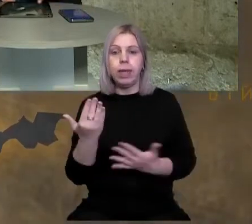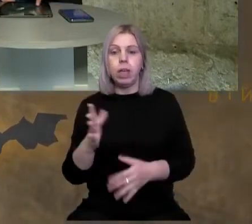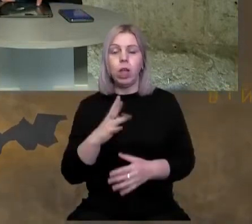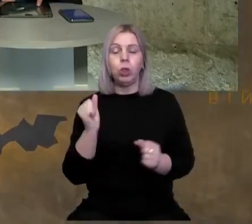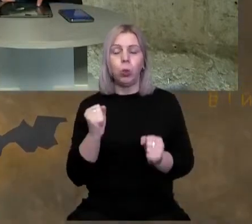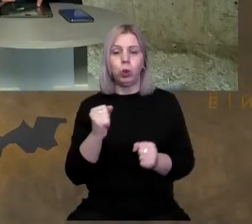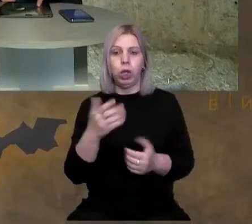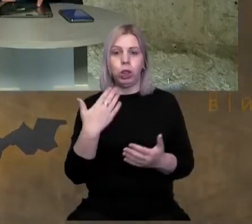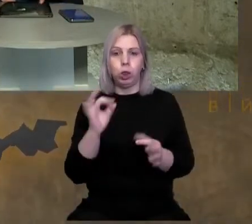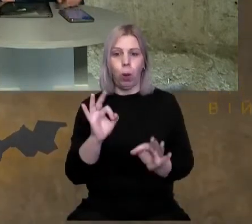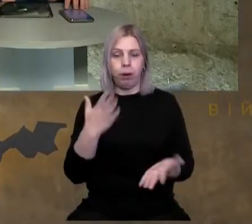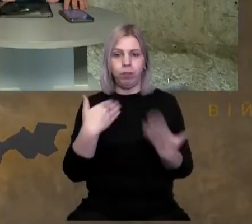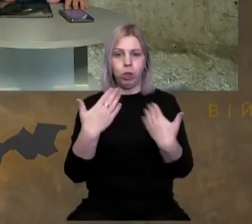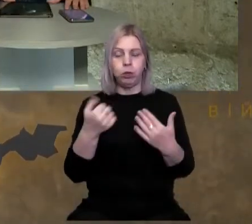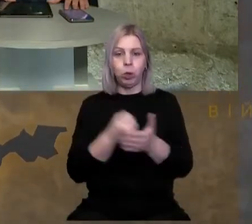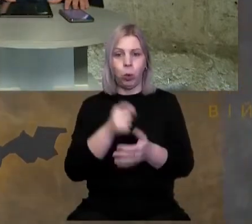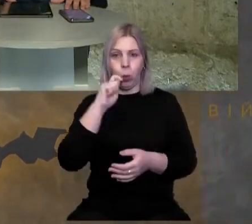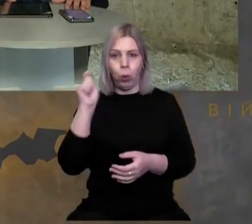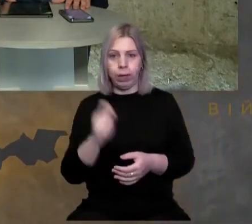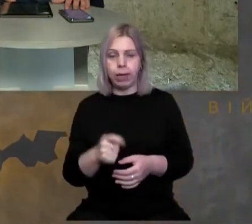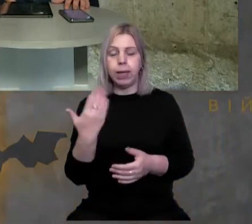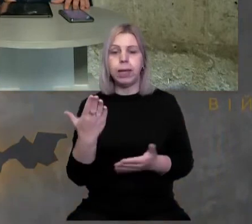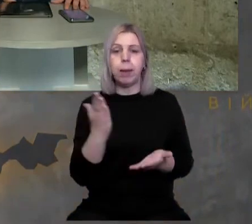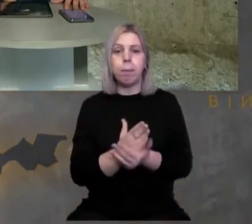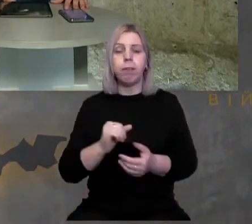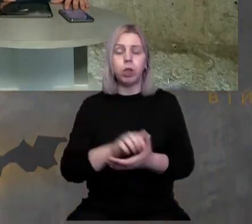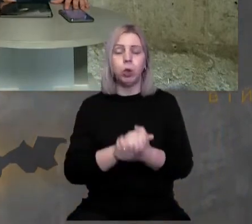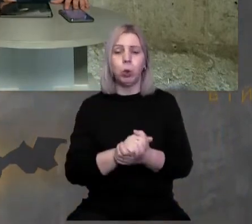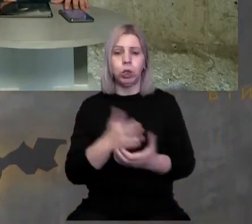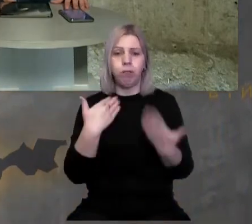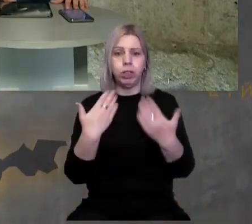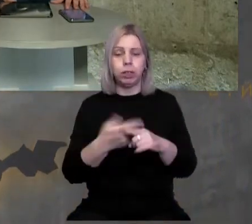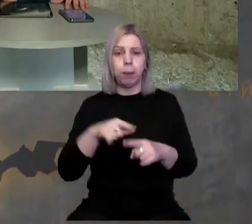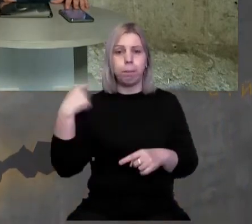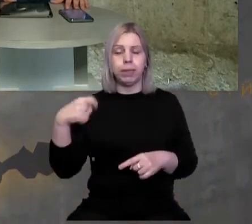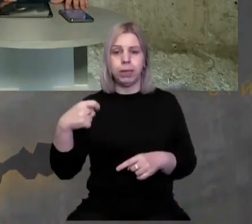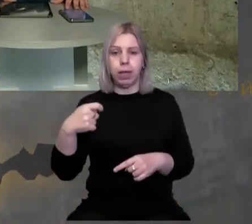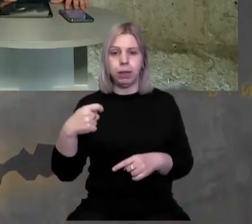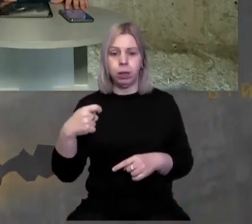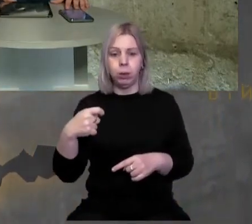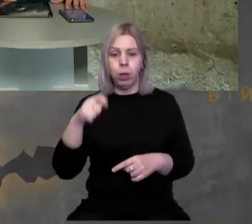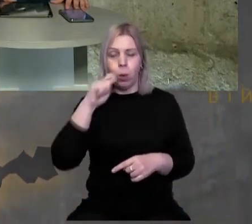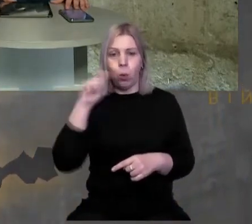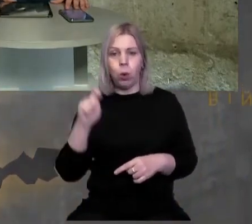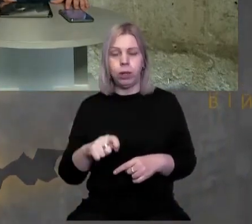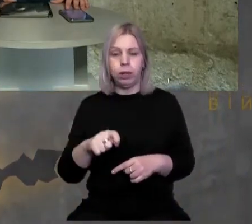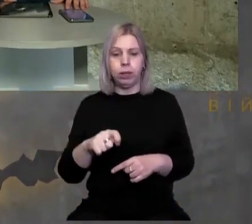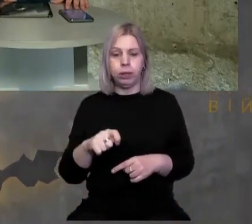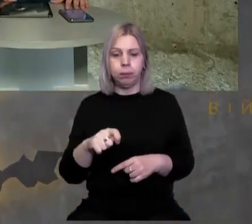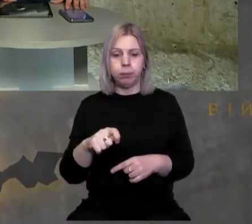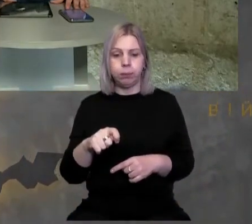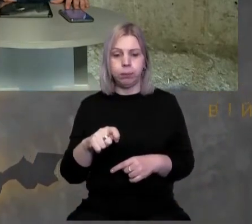дуже добре відносився до України, який мав дружні відносини з тодішнім президентом України